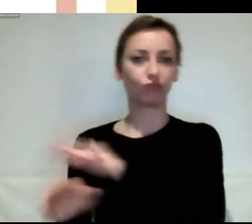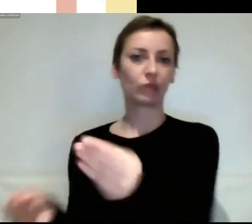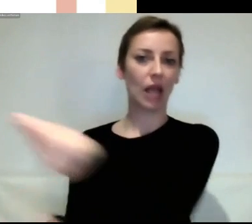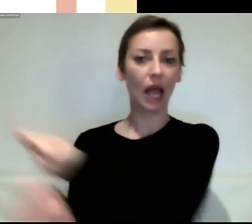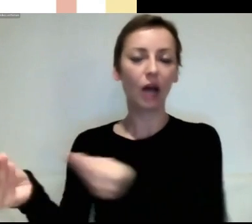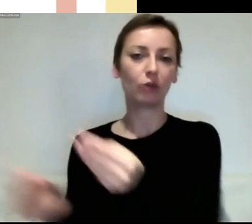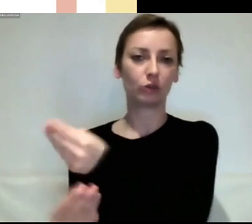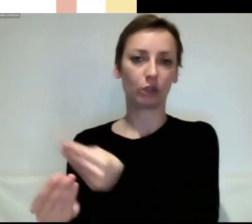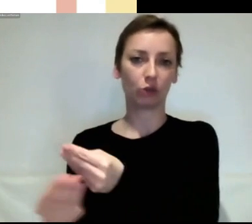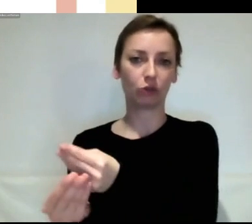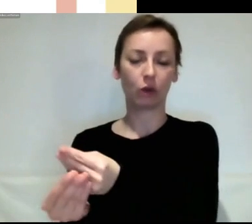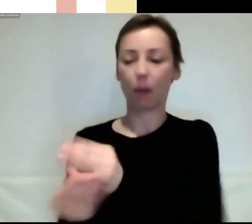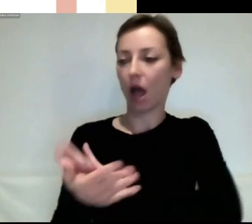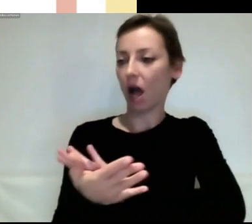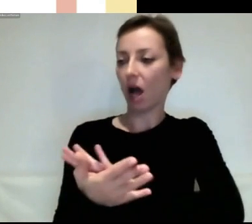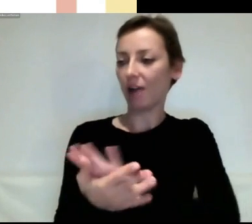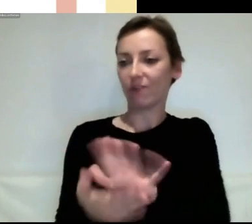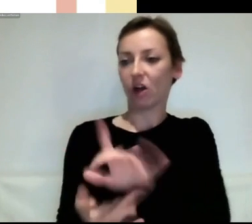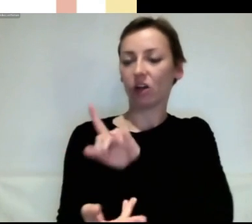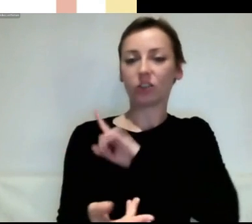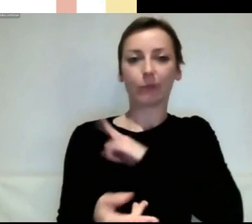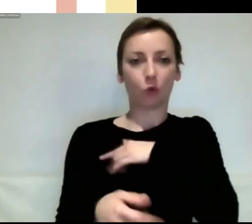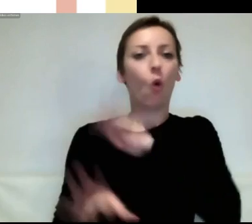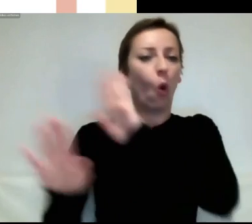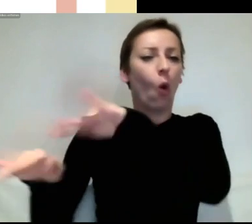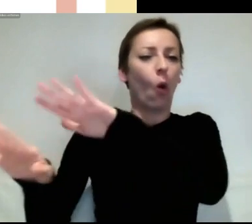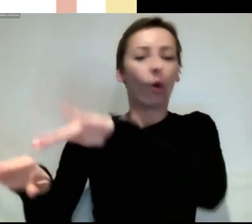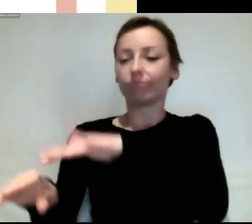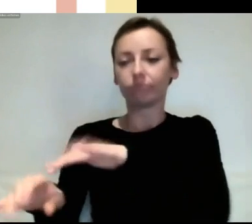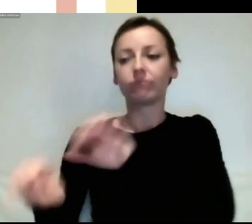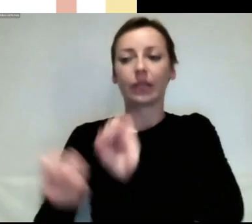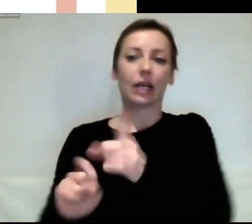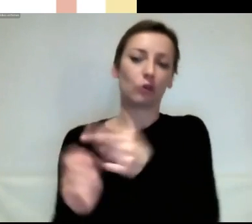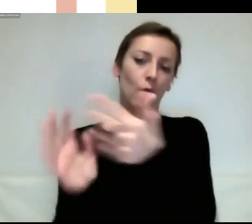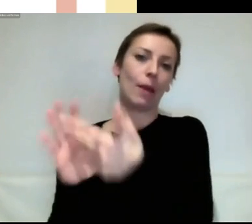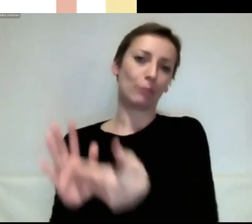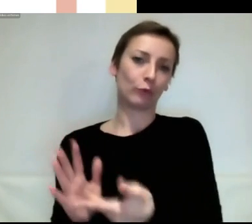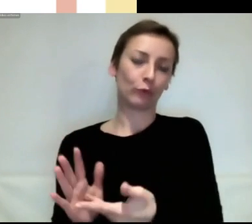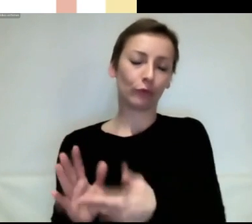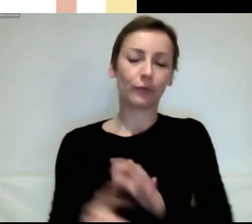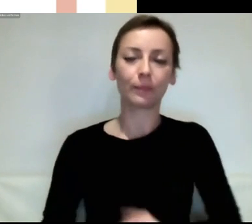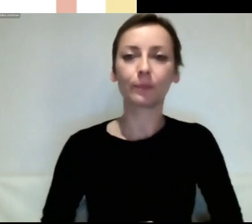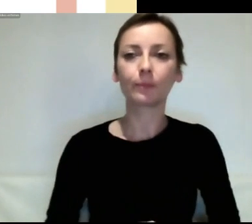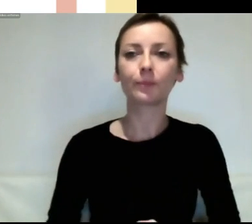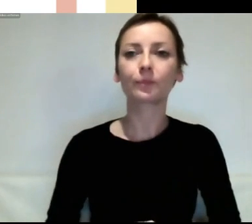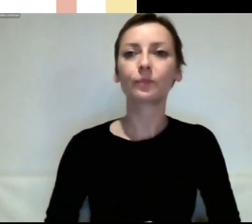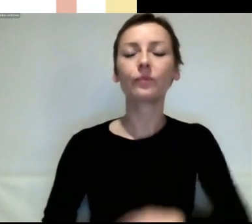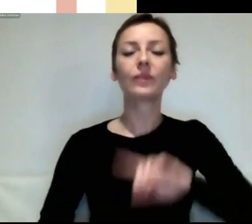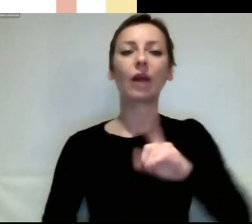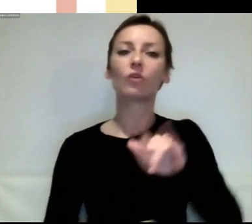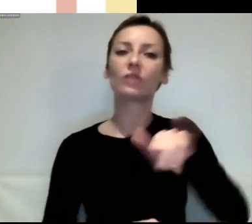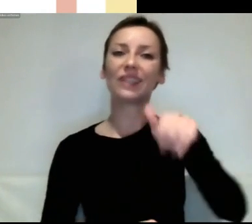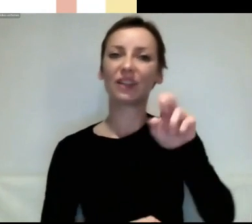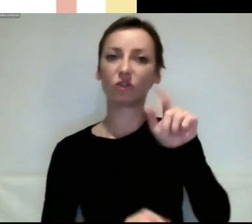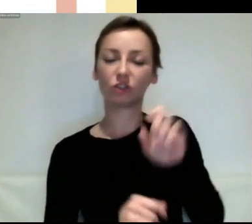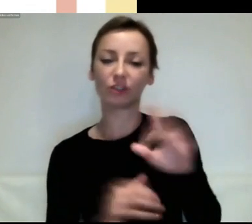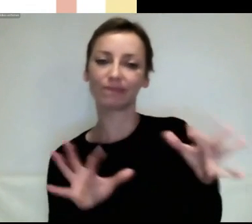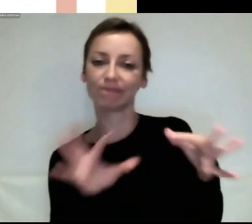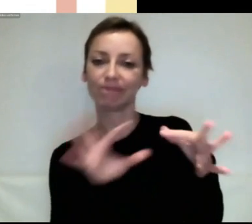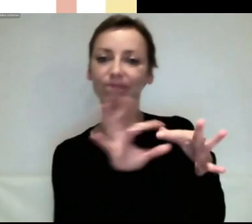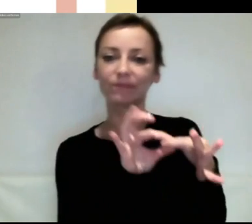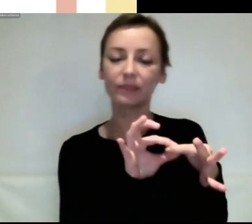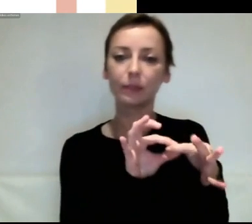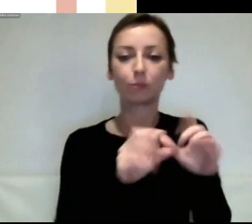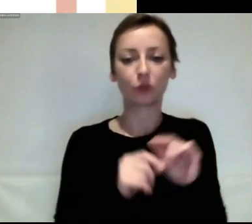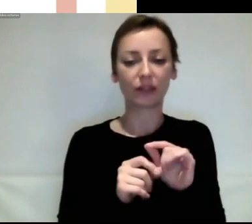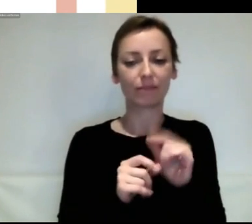vertrauen, weil ich es mir ja immer noch mal angucken kann. Und der Punkt, nochmal zurück zu Janosch, auch kleiner Kreis, großes Signal